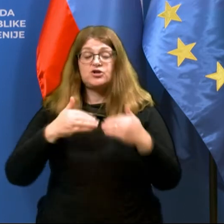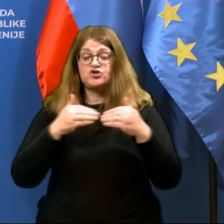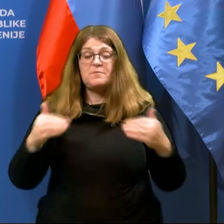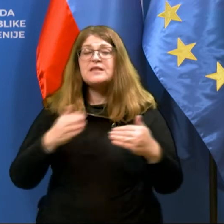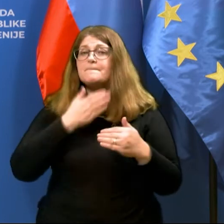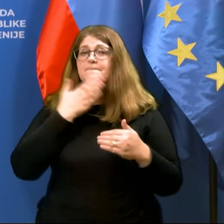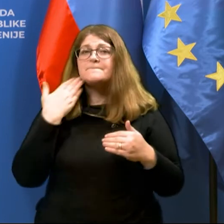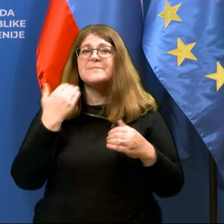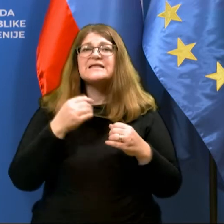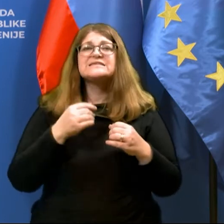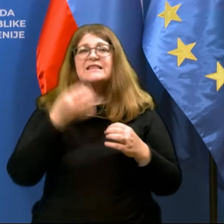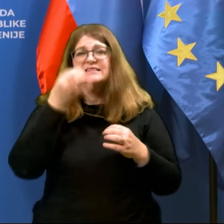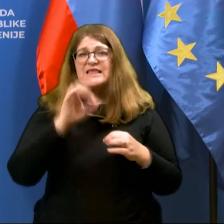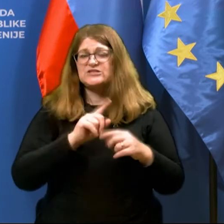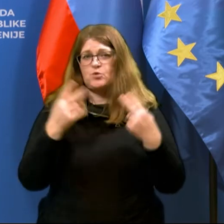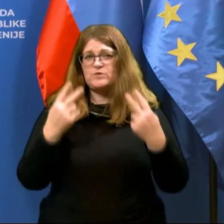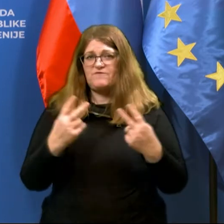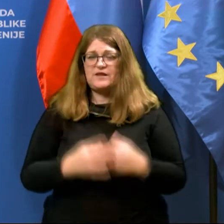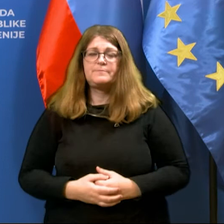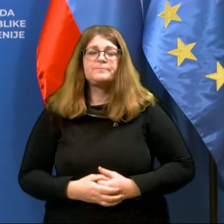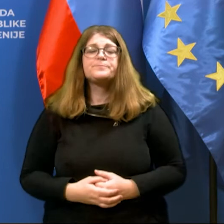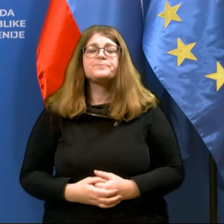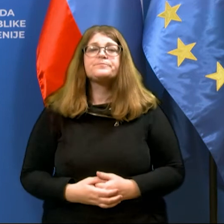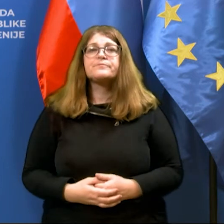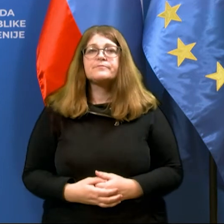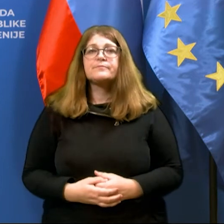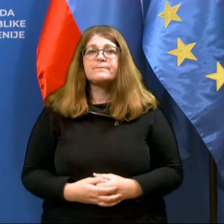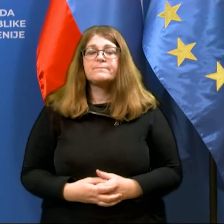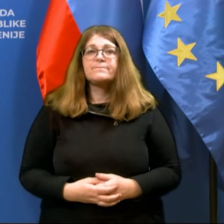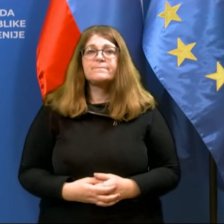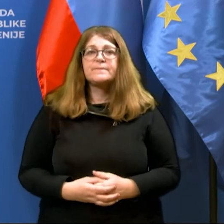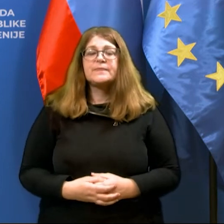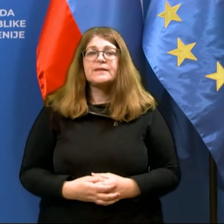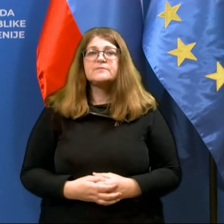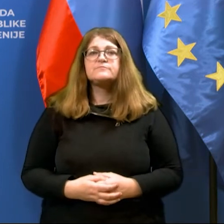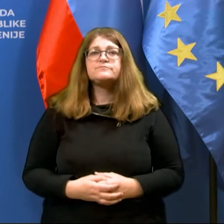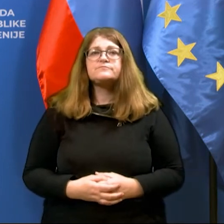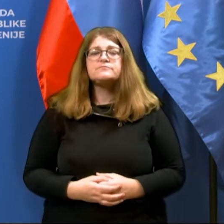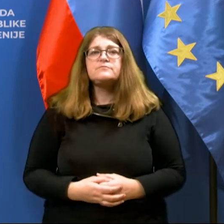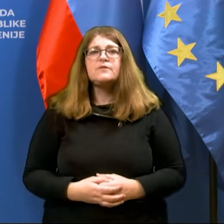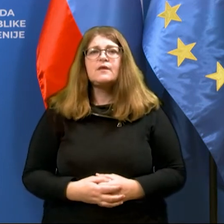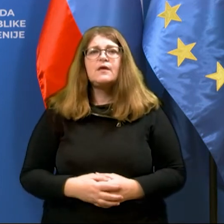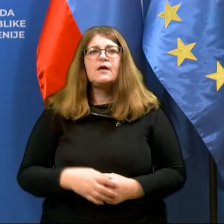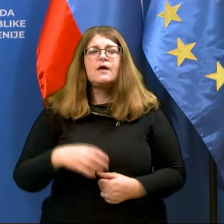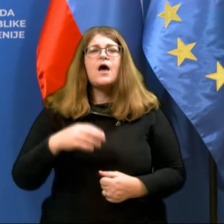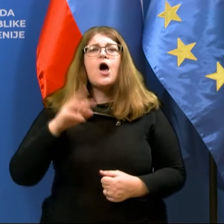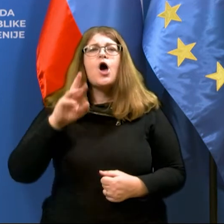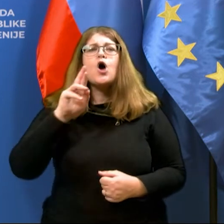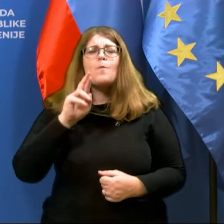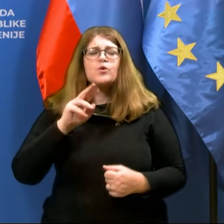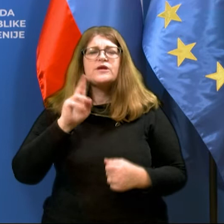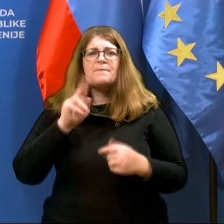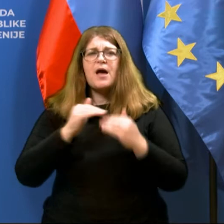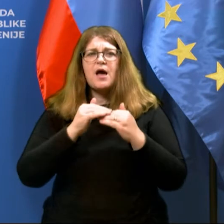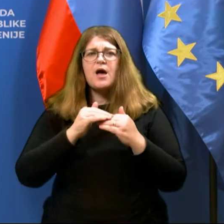brez COVID-testov ne velja. Torej, to so tri države, o katerih bom povedal, kaj več kasneje. Romunija ima ravno tako omejitev givanja med 23.